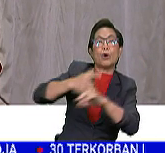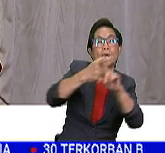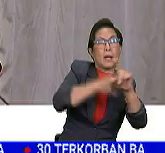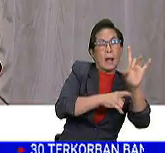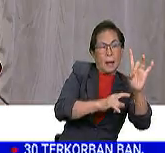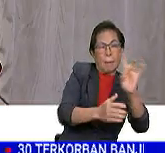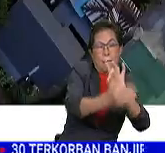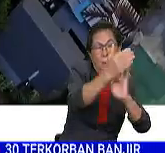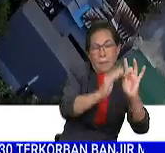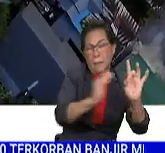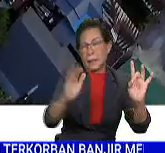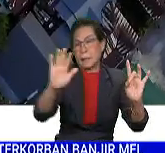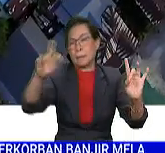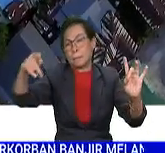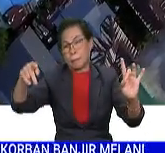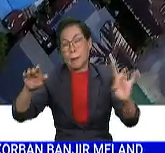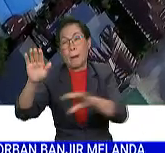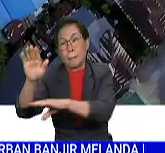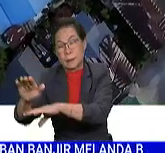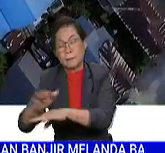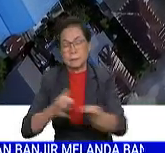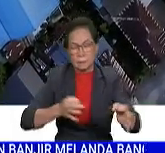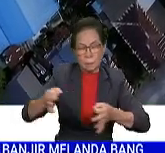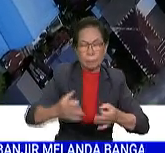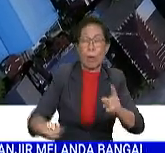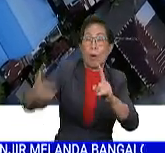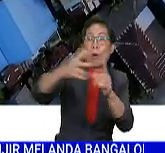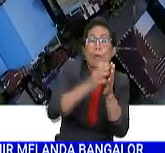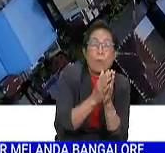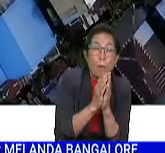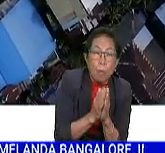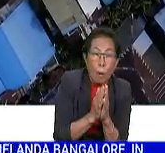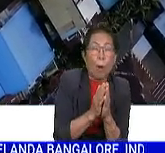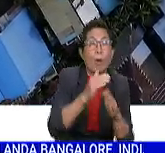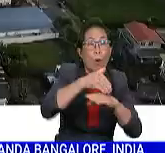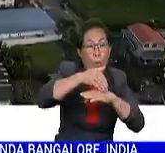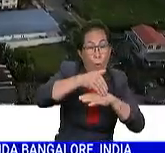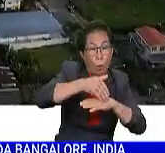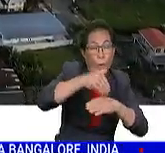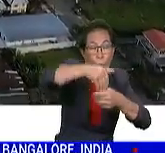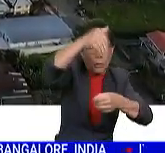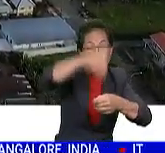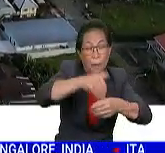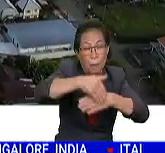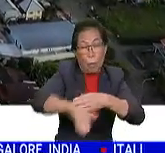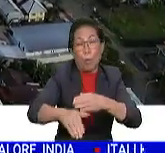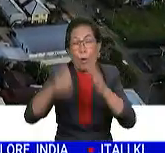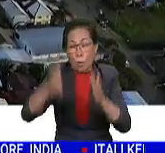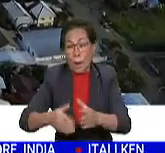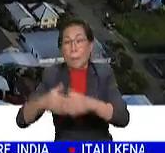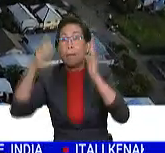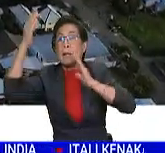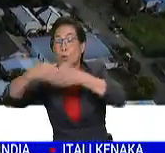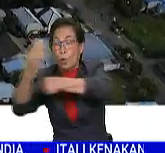dari pukul 8 pagi hingga 5 petang. Sementara itu jelasnya permohonan undi pus bagi warga negara Malaysia yang berada di luar